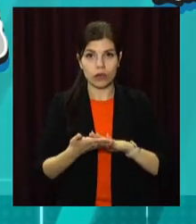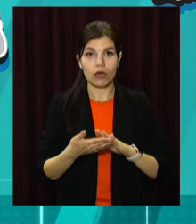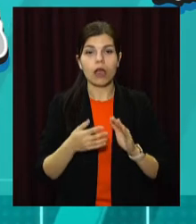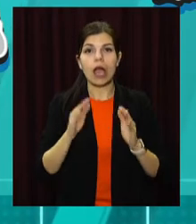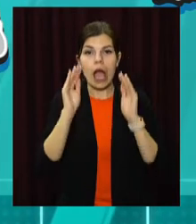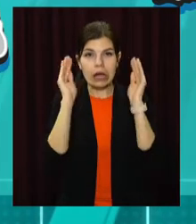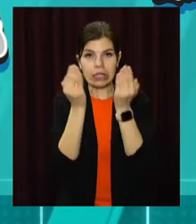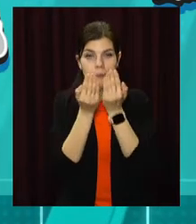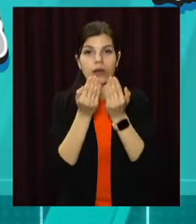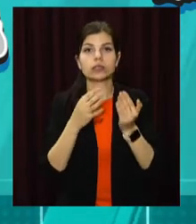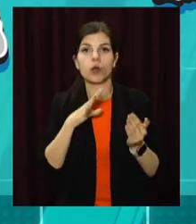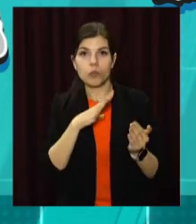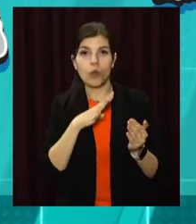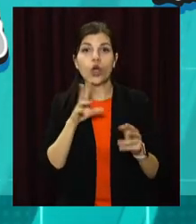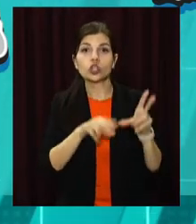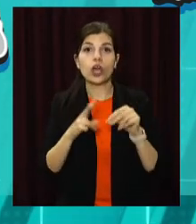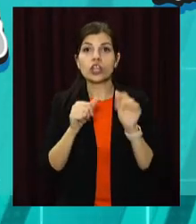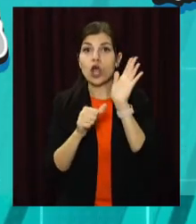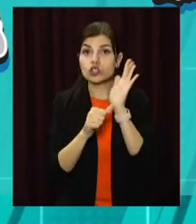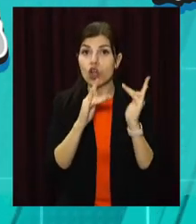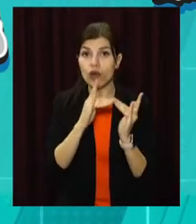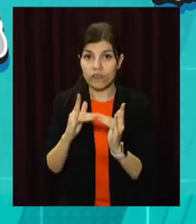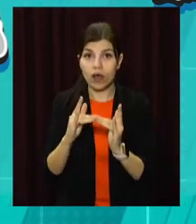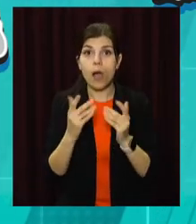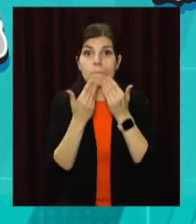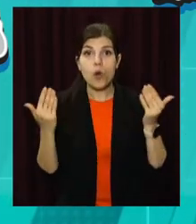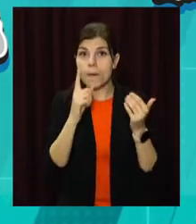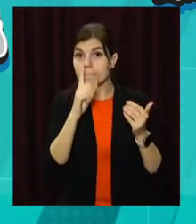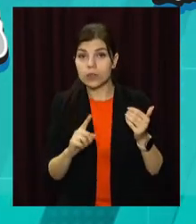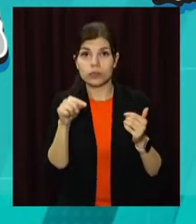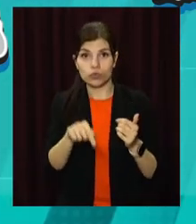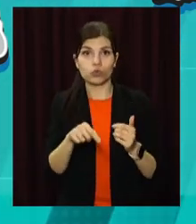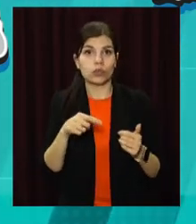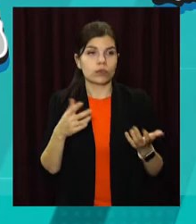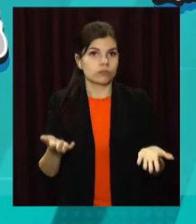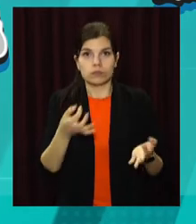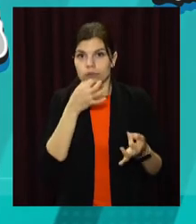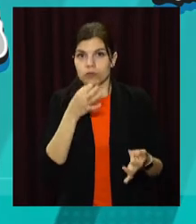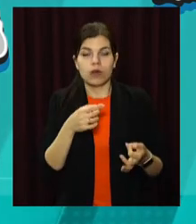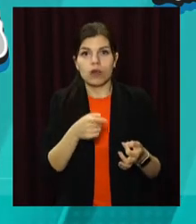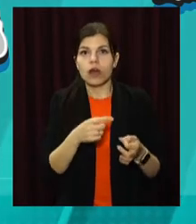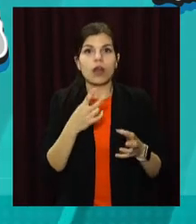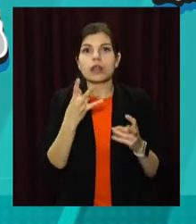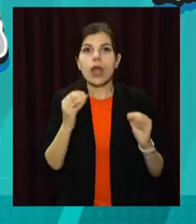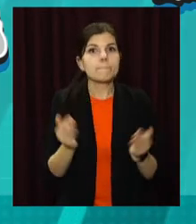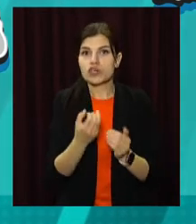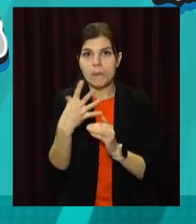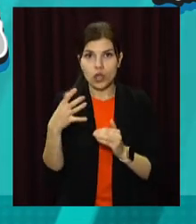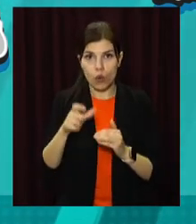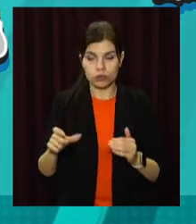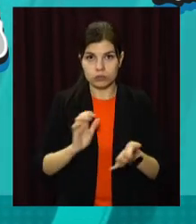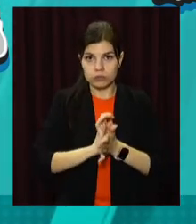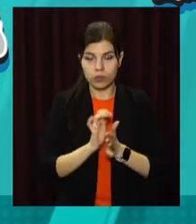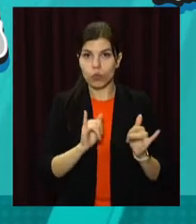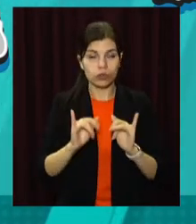розрахована на 6 ліжок. В останні місяці тут не буває менше 15 пацієнтів, а частіше понад два десятки